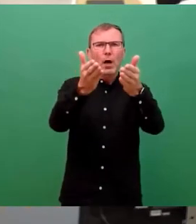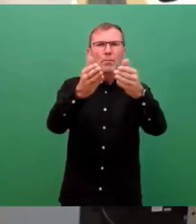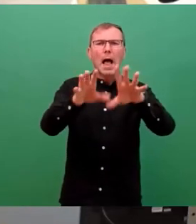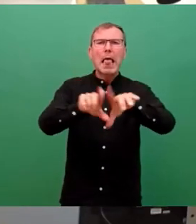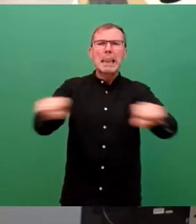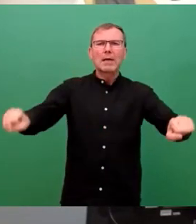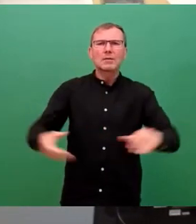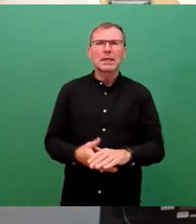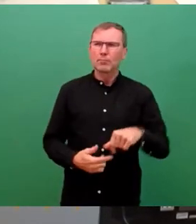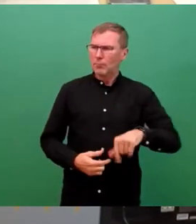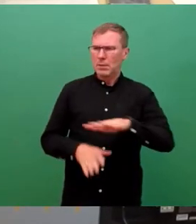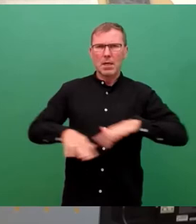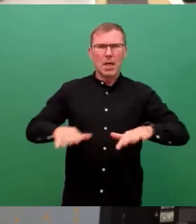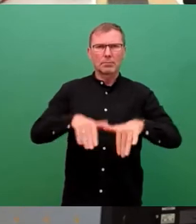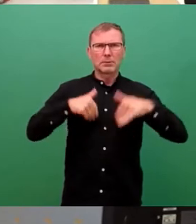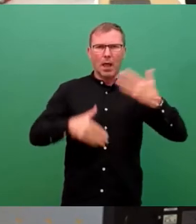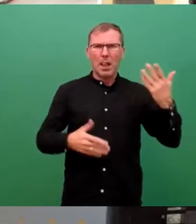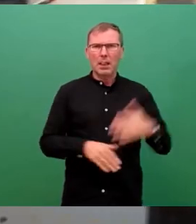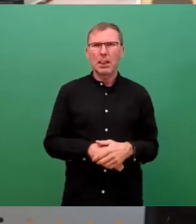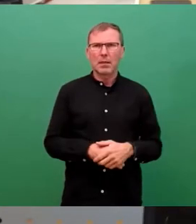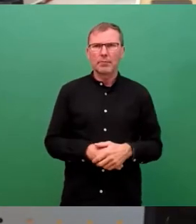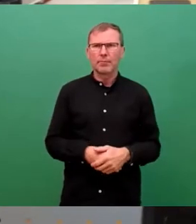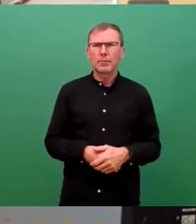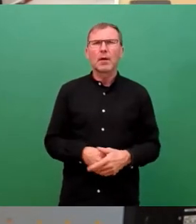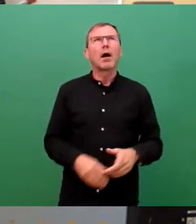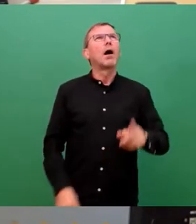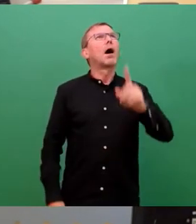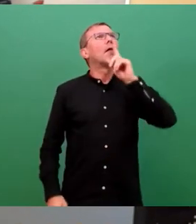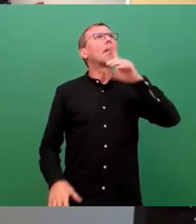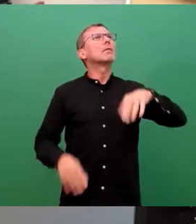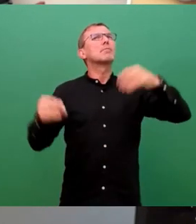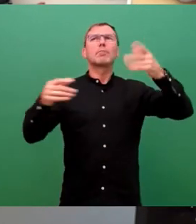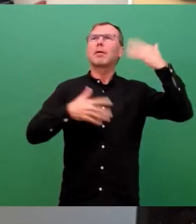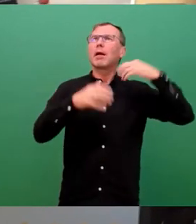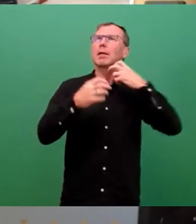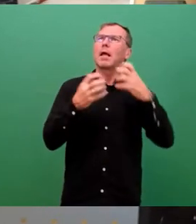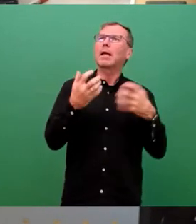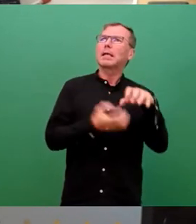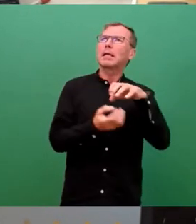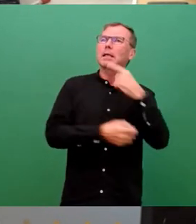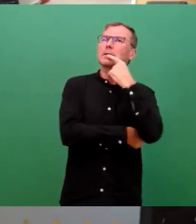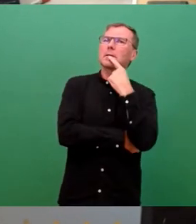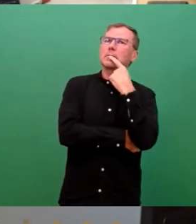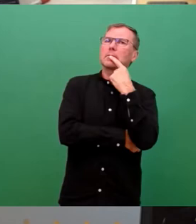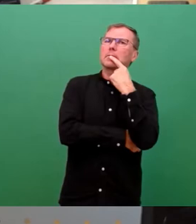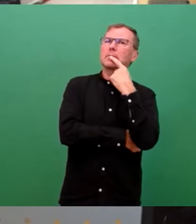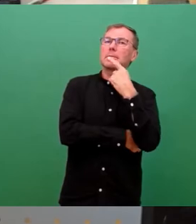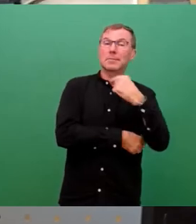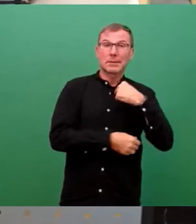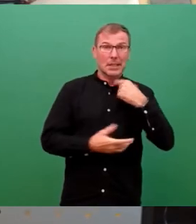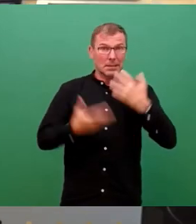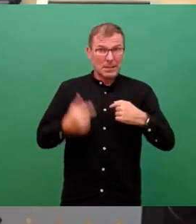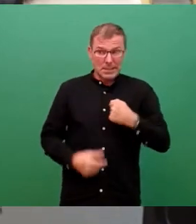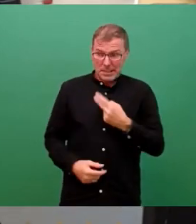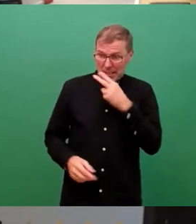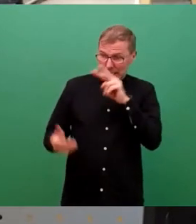und hier im Saal. Ja, wann begann die Energiekrise? Die Zahlen, die ich zumindest gelesen habe, Herr